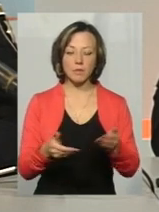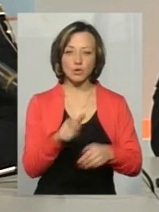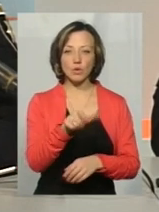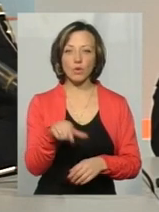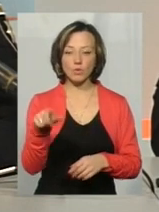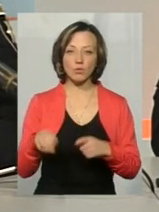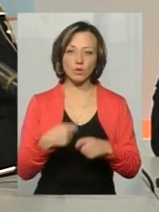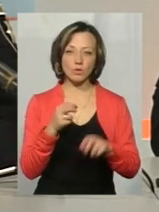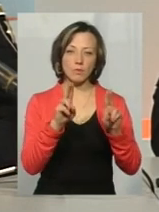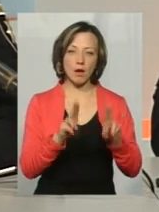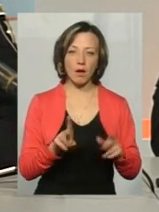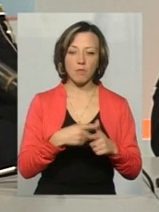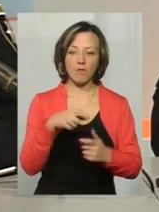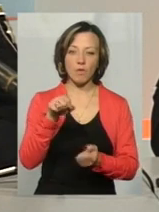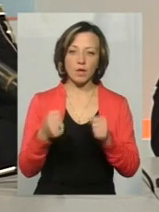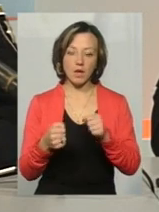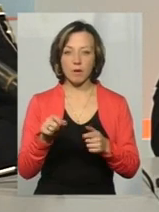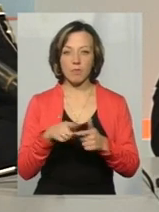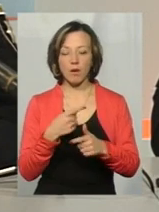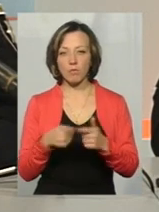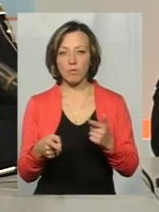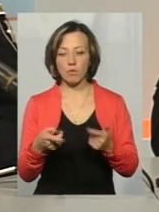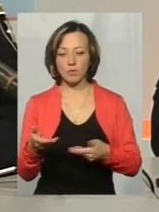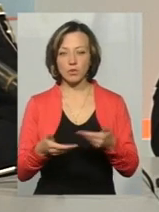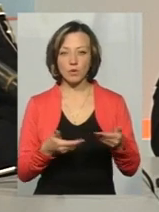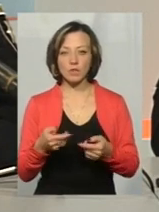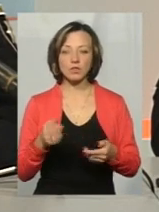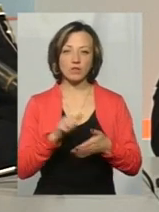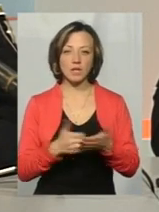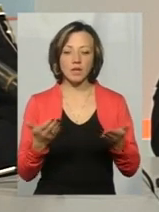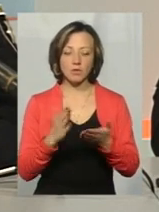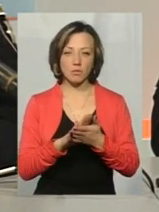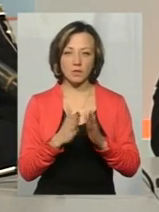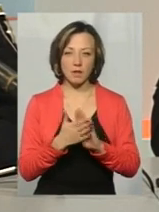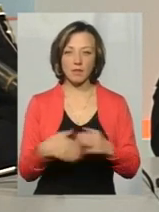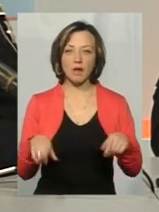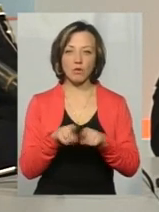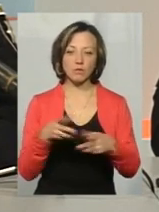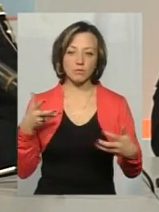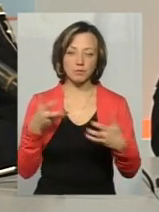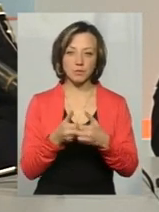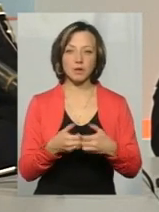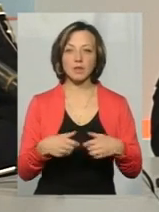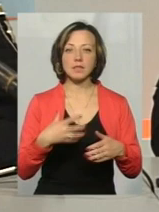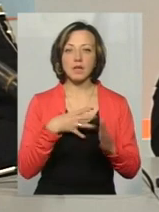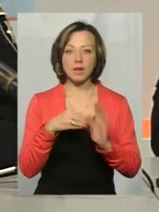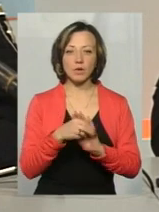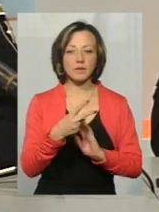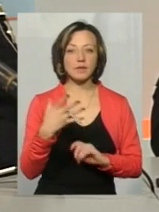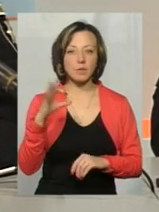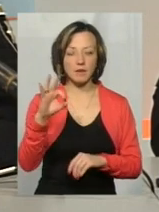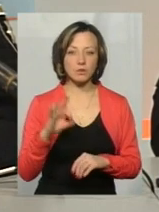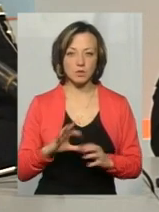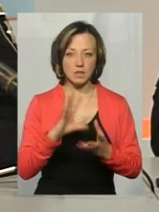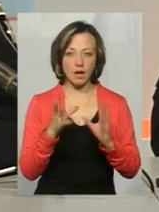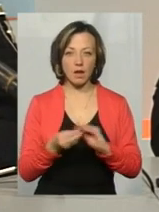правил дорожнього руху або пішоходами, або водіями через певні якісь обставини. Також зіткнення транспортних засобів, там також загинуло майже 25% від